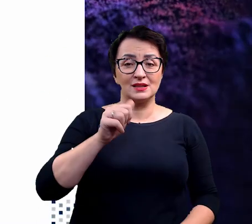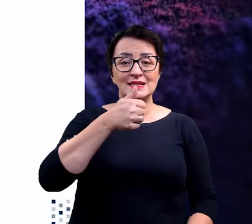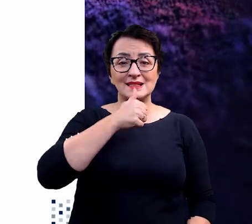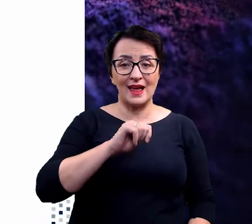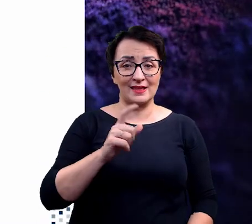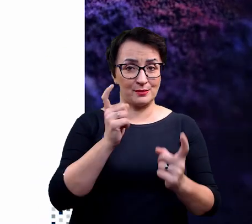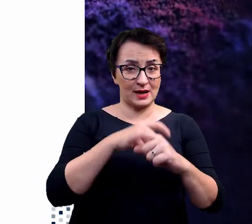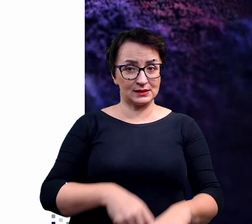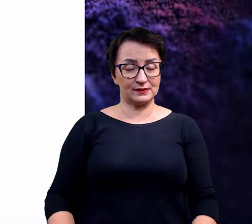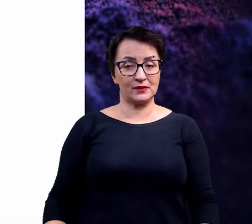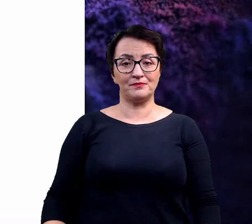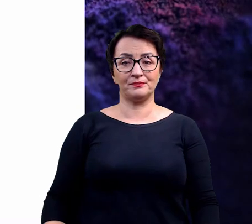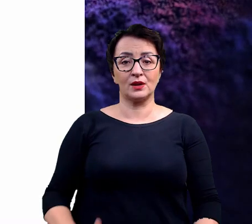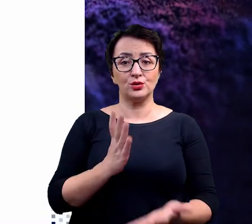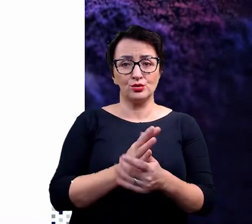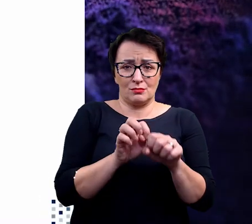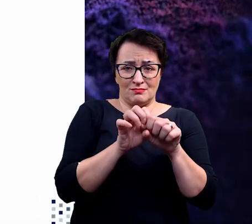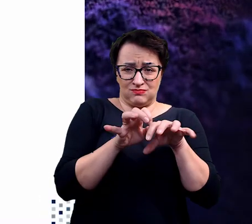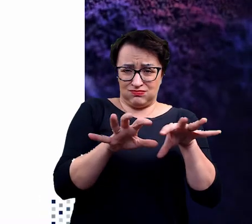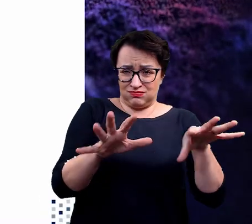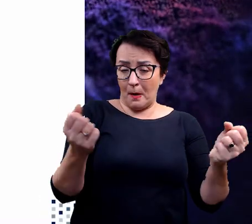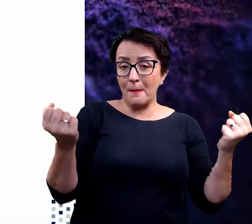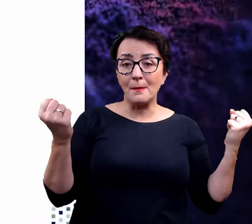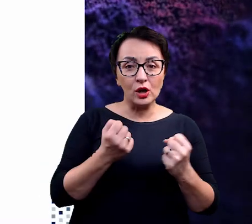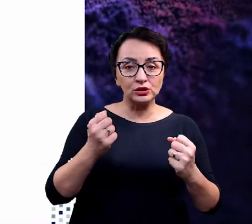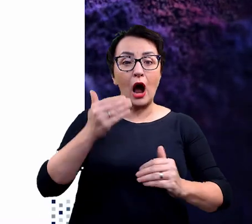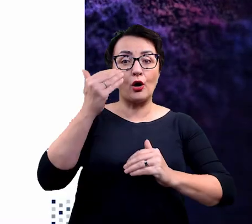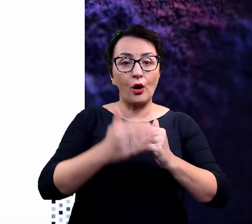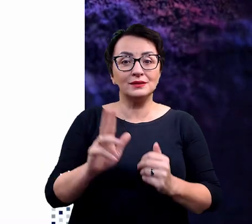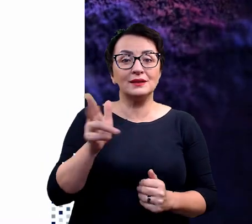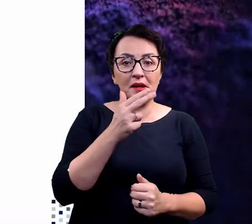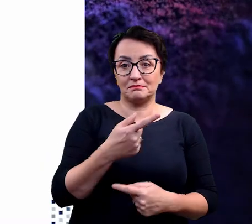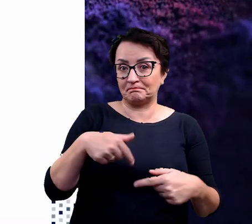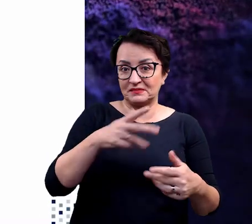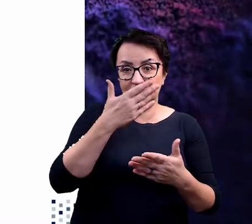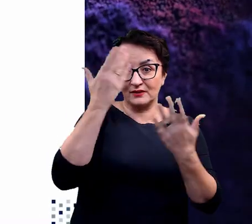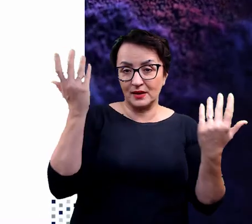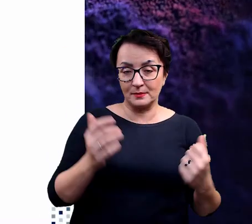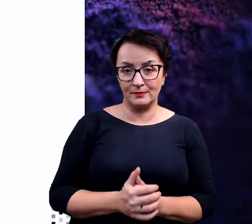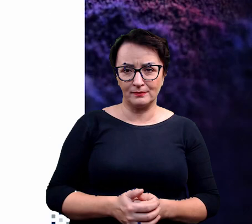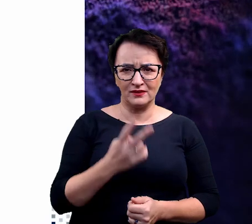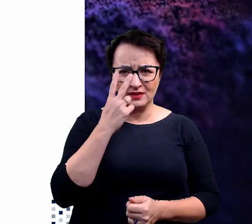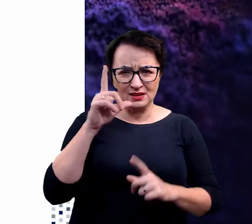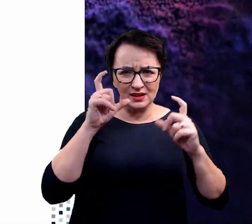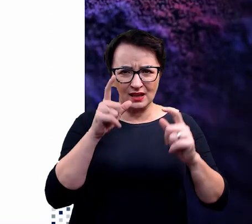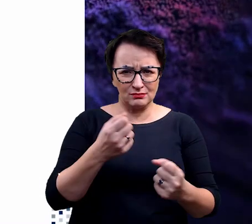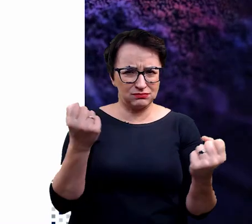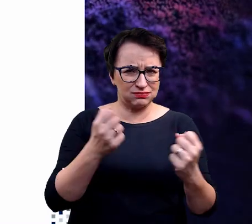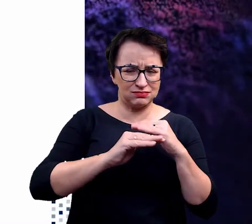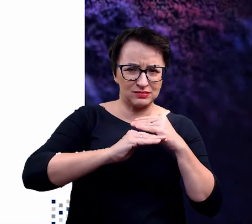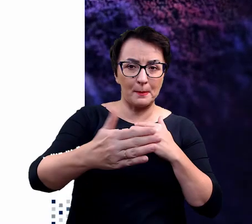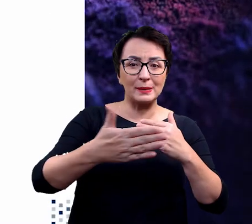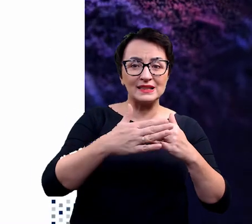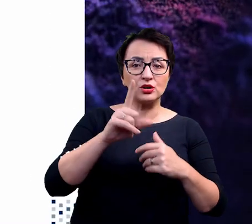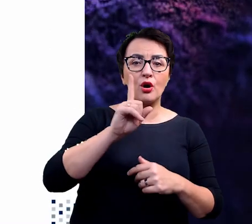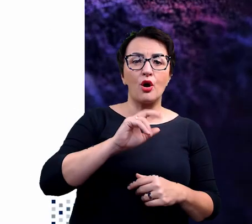Konieca tej kolonizacji póki co nie widać. Tutaj mamy przykład. To jest kolonizacja łubinu, gigantyczny teren, tuż na przedpolu lodowca.